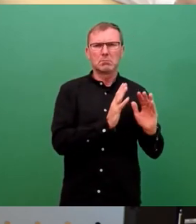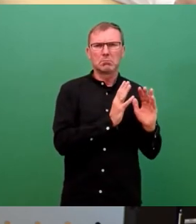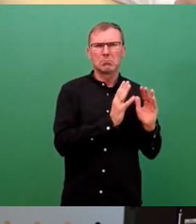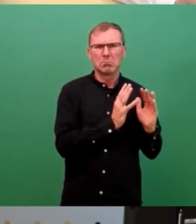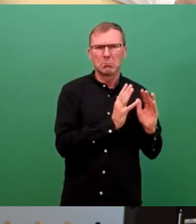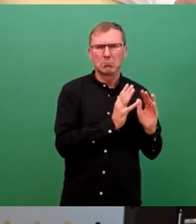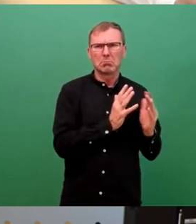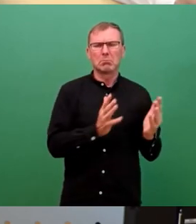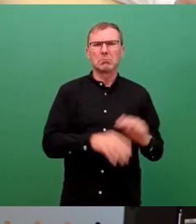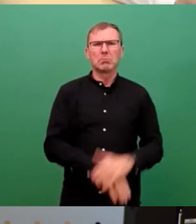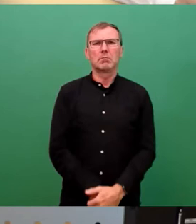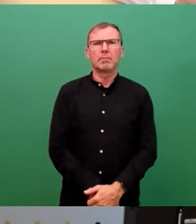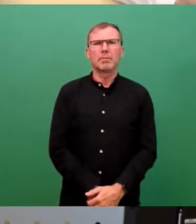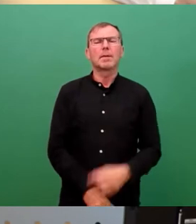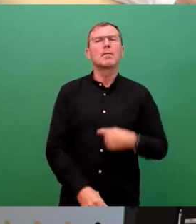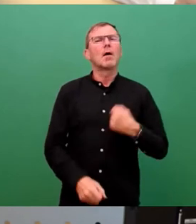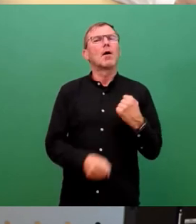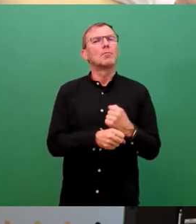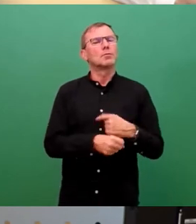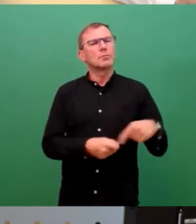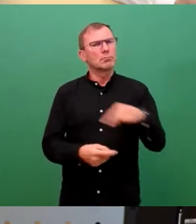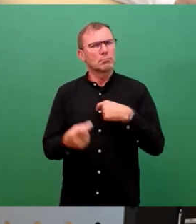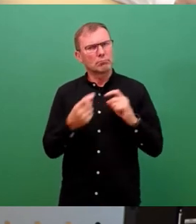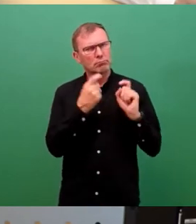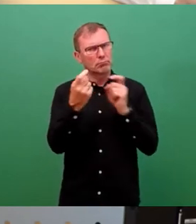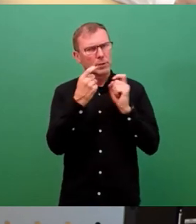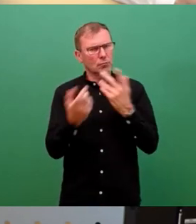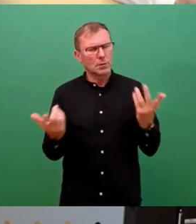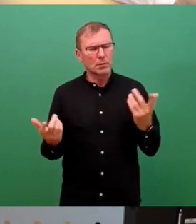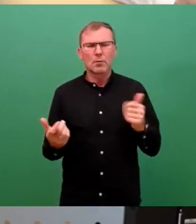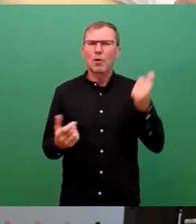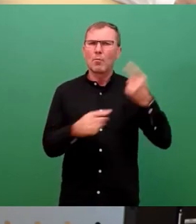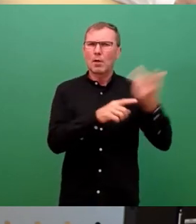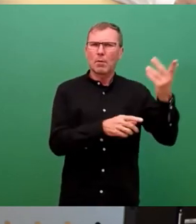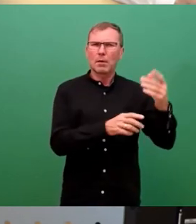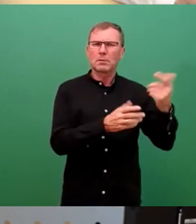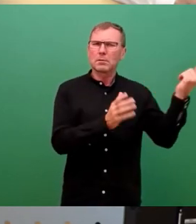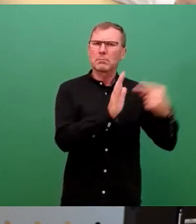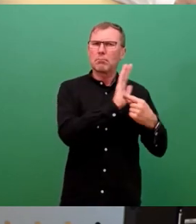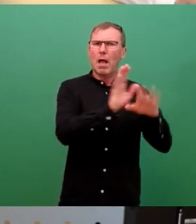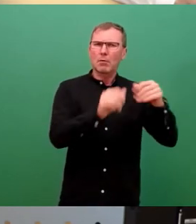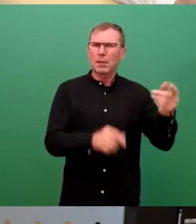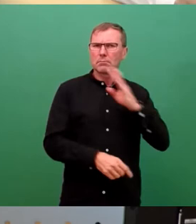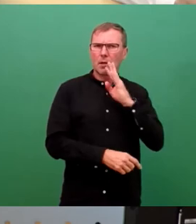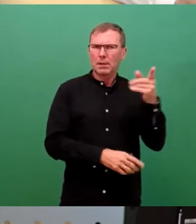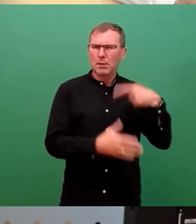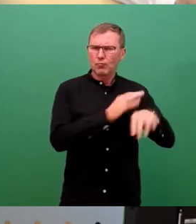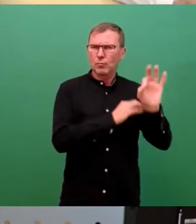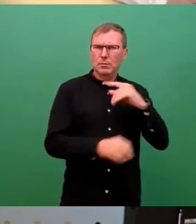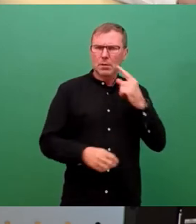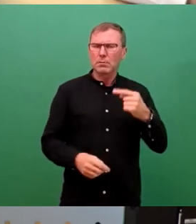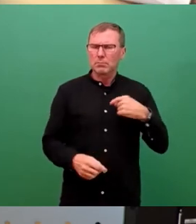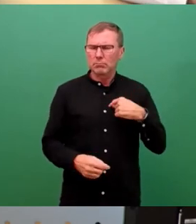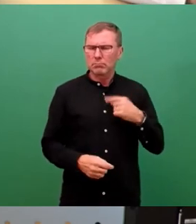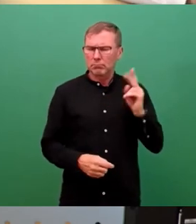Nun müssen wir uns damit natürlich auseinandersetzen. Und der Oberbürgermeister hat es in seiner Einbringung zum Haushalt schon deutlich gemacht. Und ich bin erstaunt, dass das